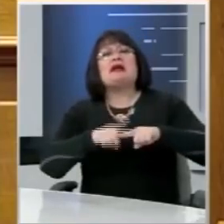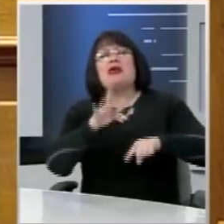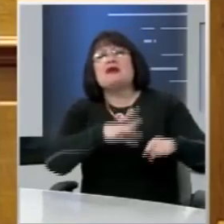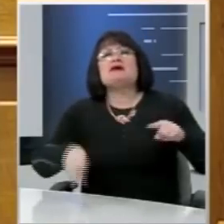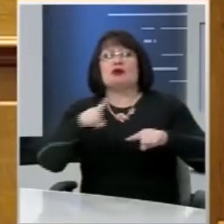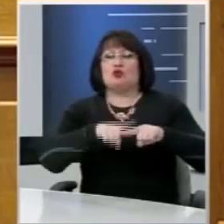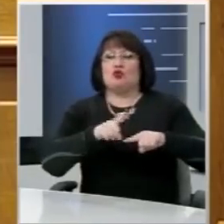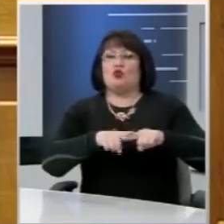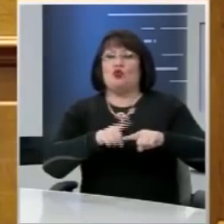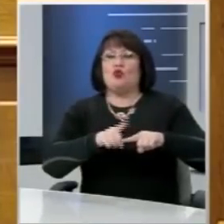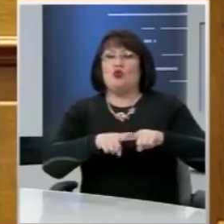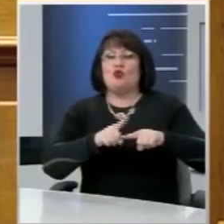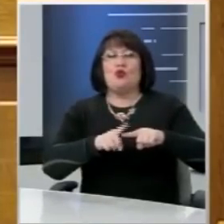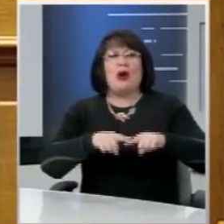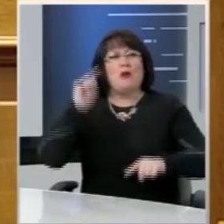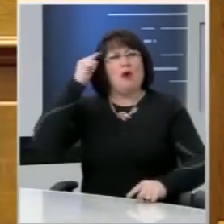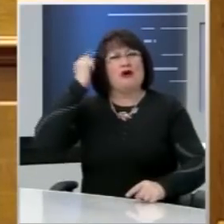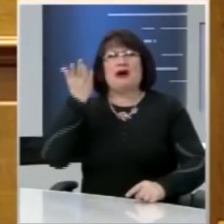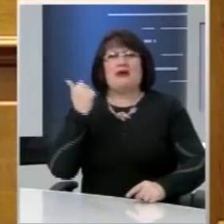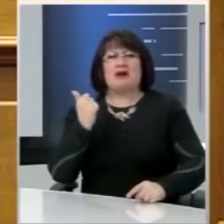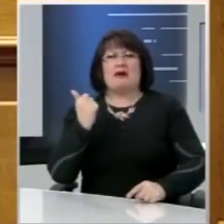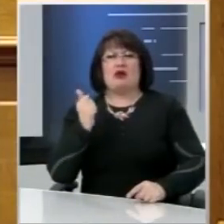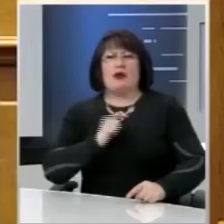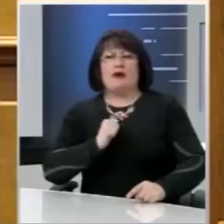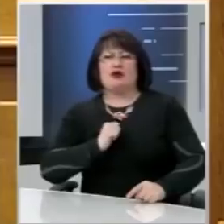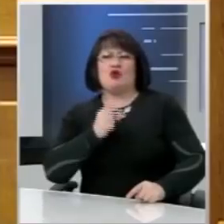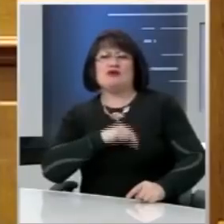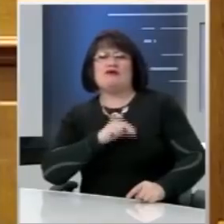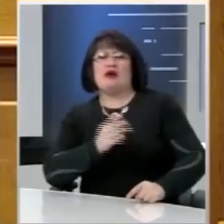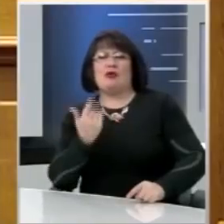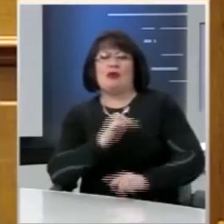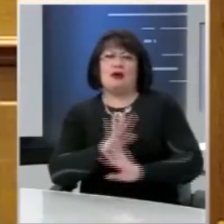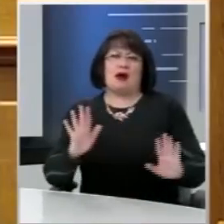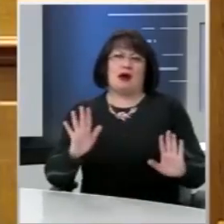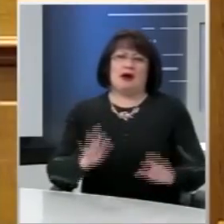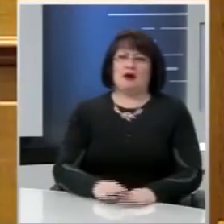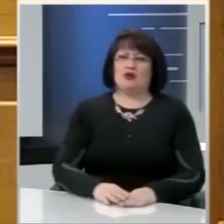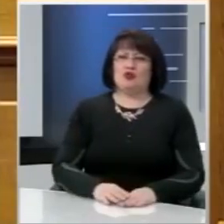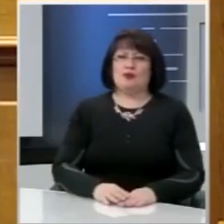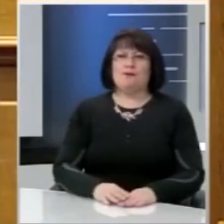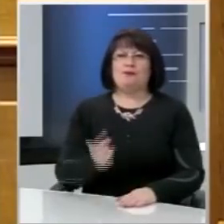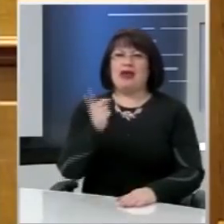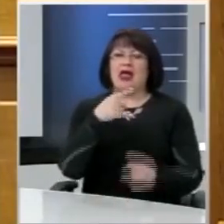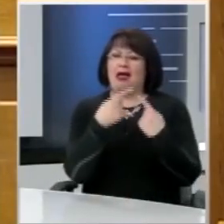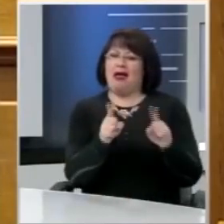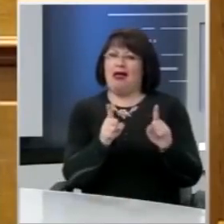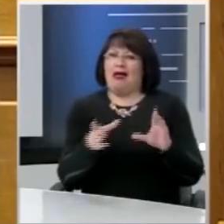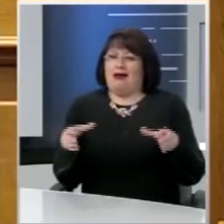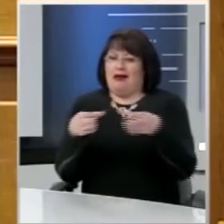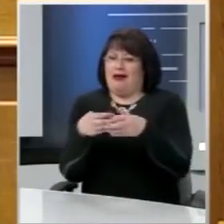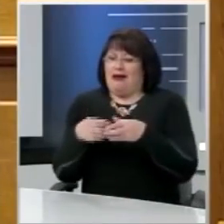ελληνικού λαού με ανιδιοτέλεια. Σε αντίθεση φυσικά με διάφορα λόμπη μεγάλων